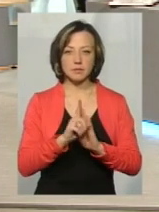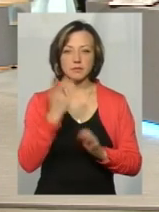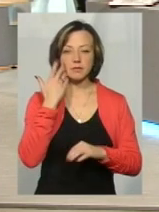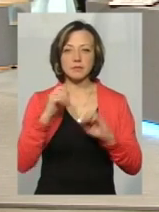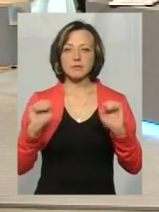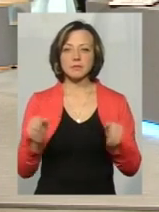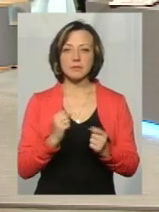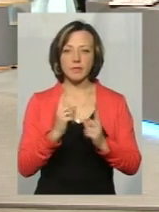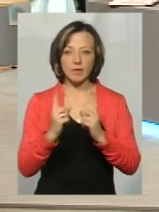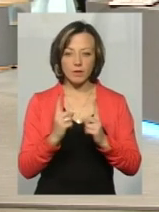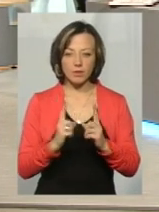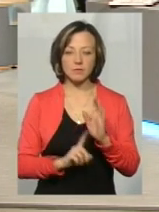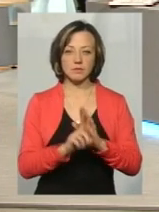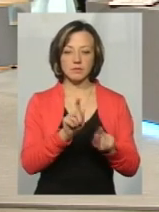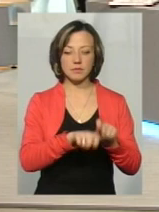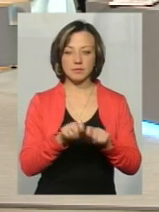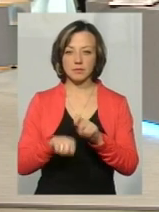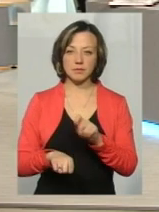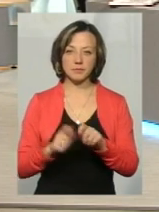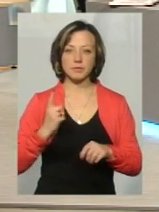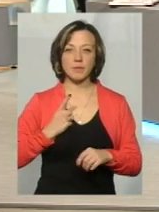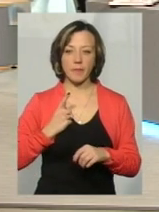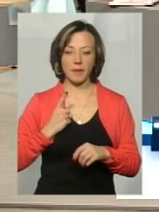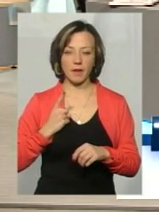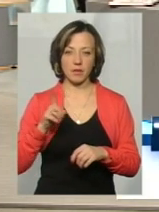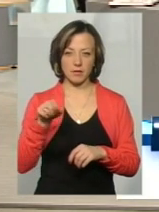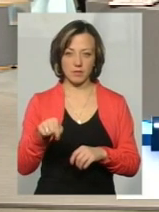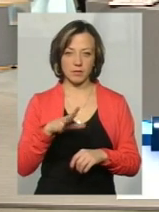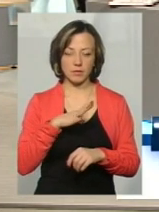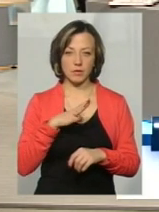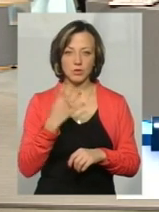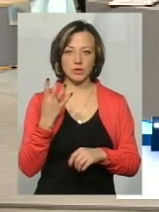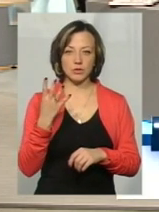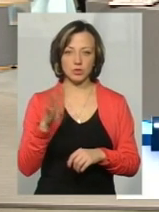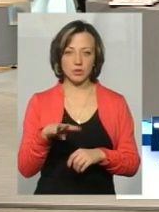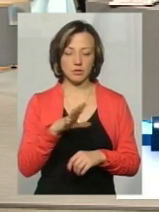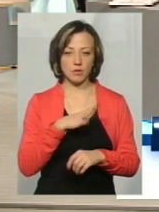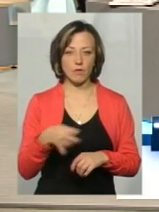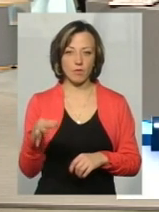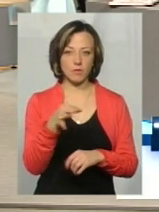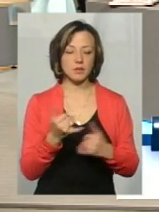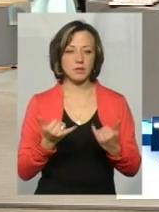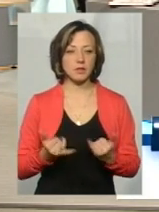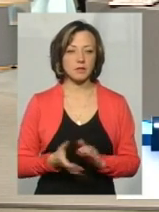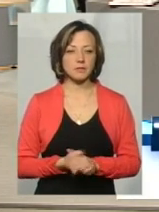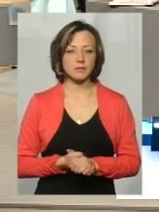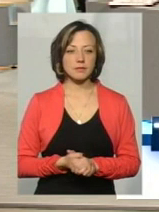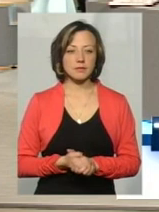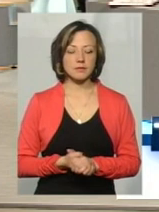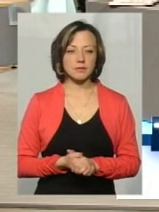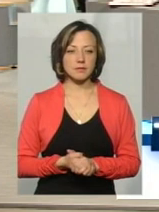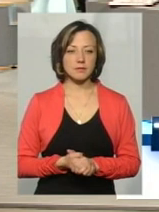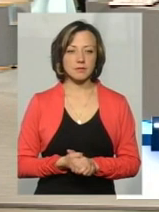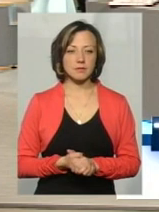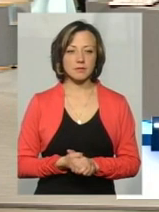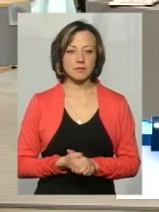швидкісний рух відстежували. На постах, по стаціонарних постах було. У нас чотири, здається, таких було в області зараз. Це рубіж. Так,